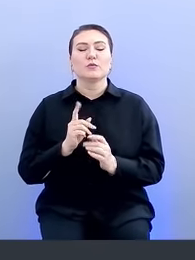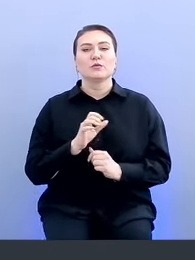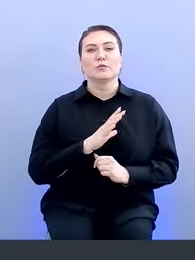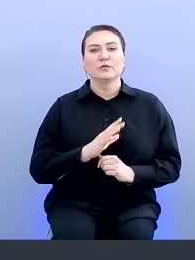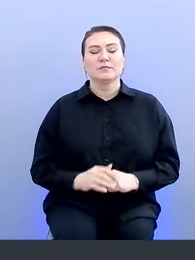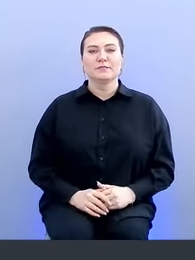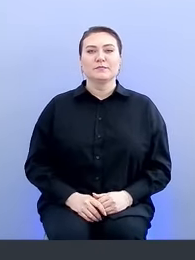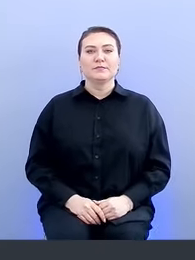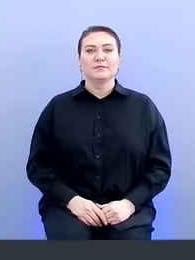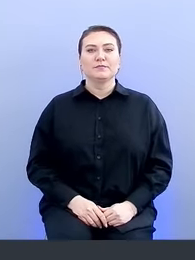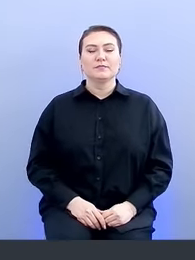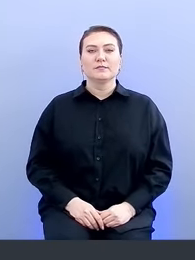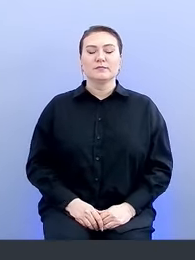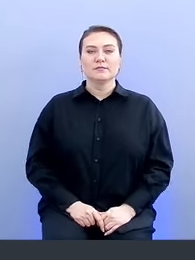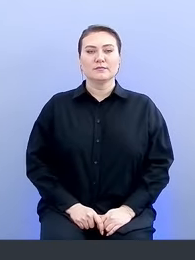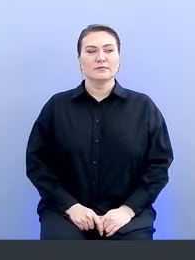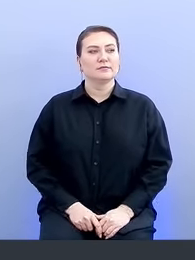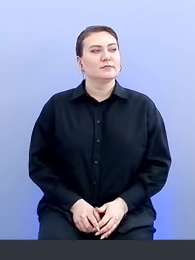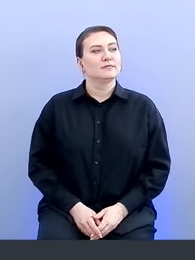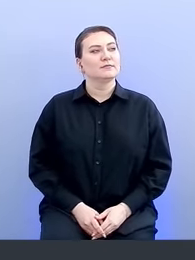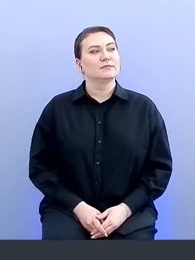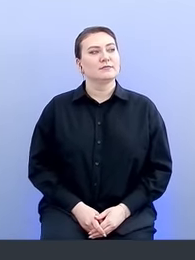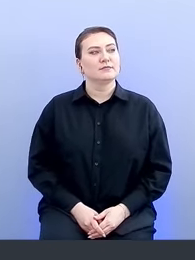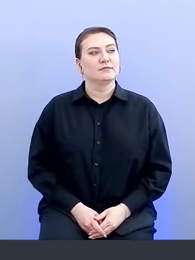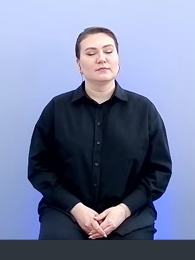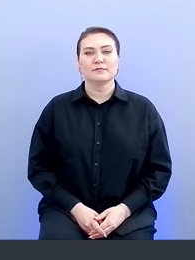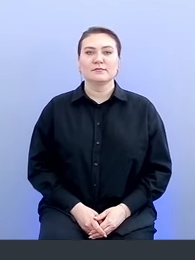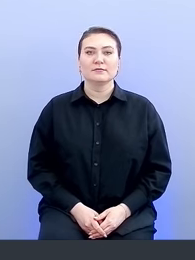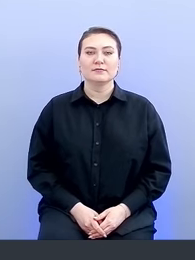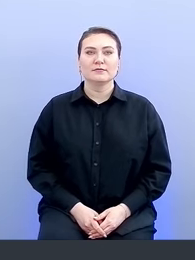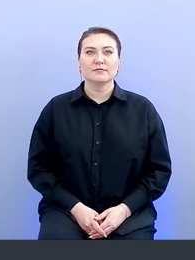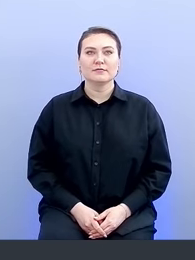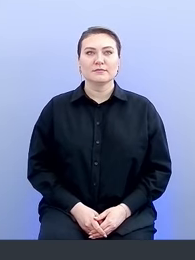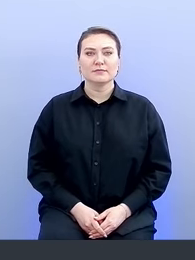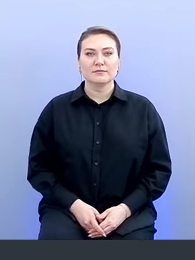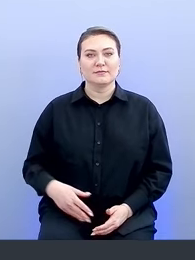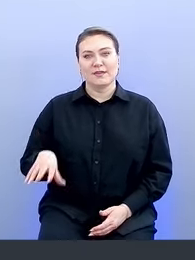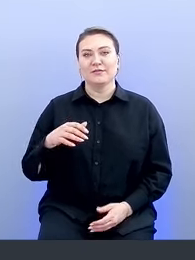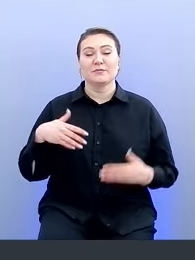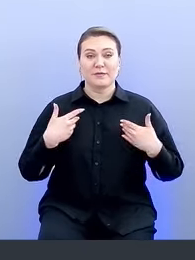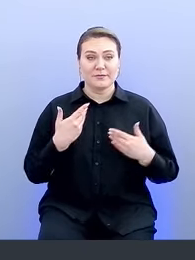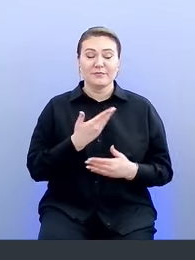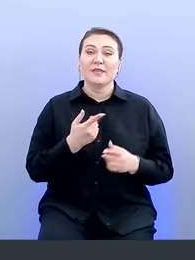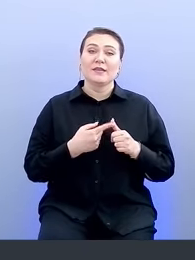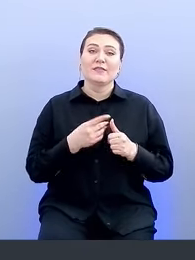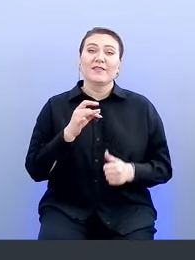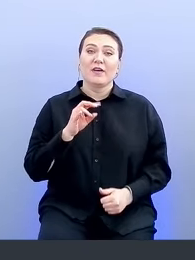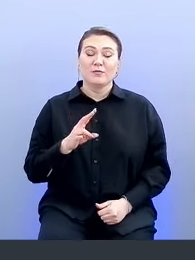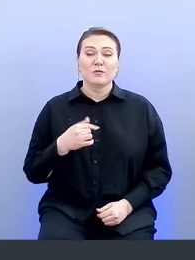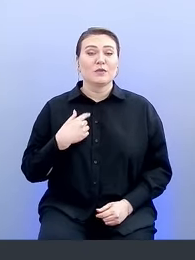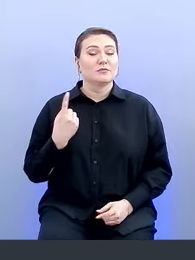О, прекрасно. Микрофон в студию. Спасибо. Всем привет, меня зовут Иван. У меня есть